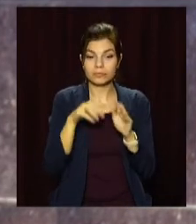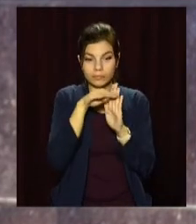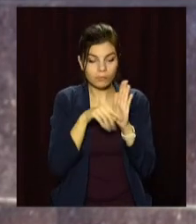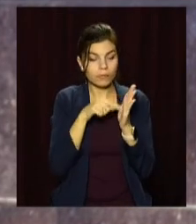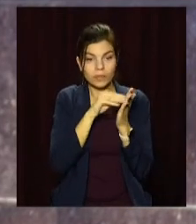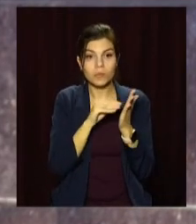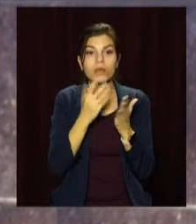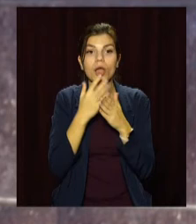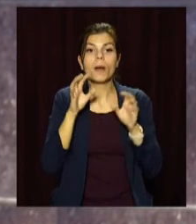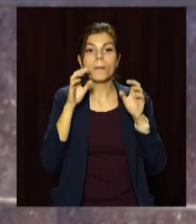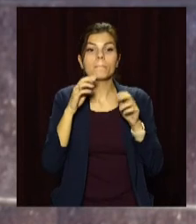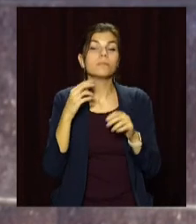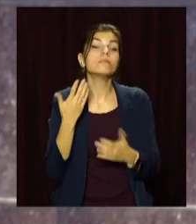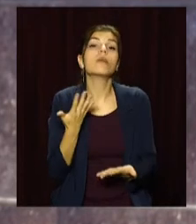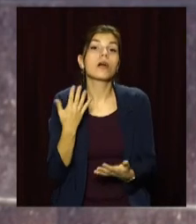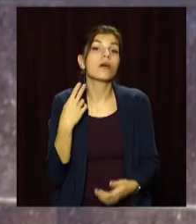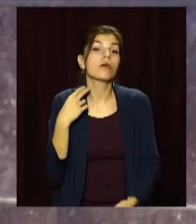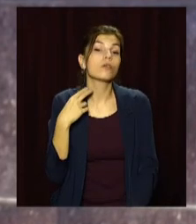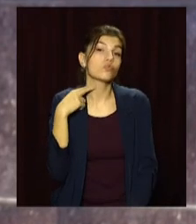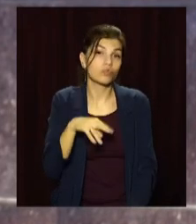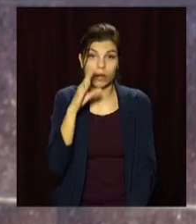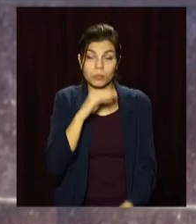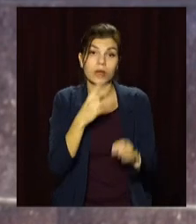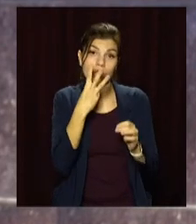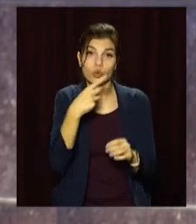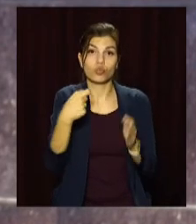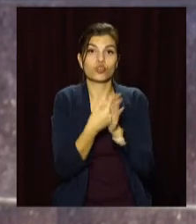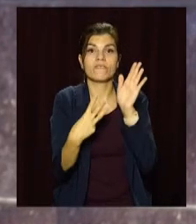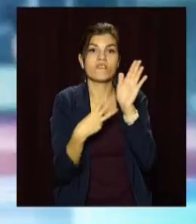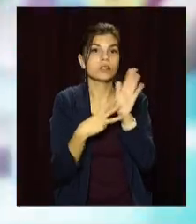передбачає покарання у вигляді позбавлення волі від 3 до 8-ї років.